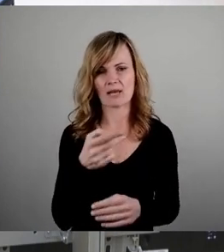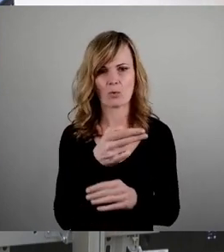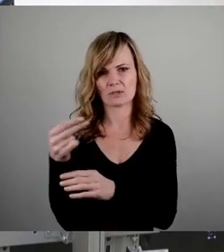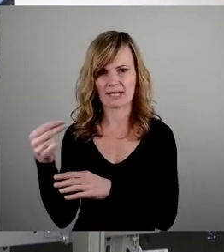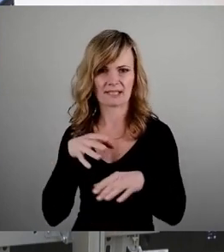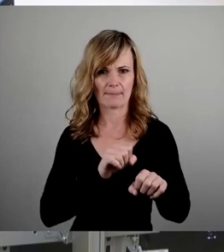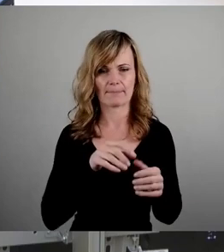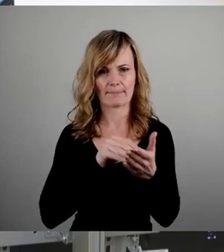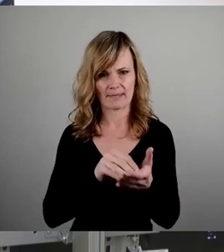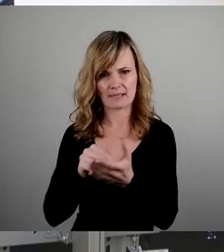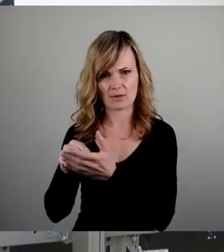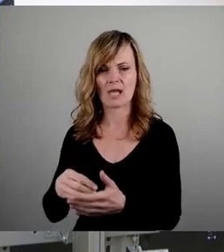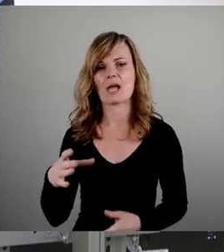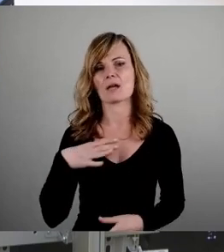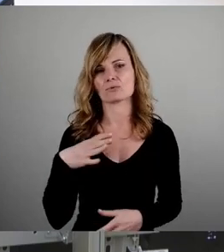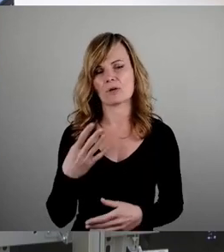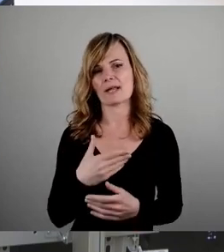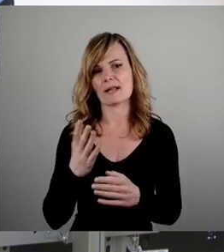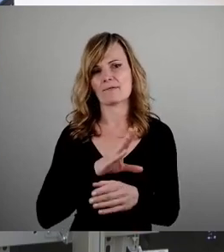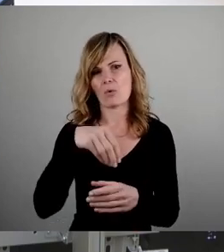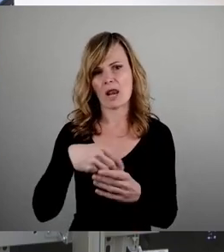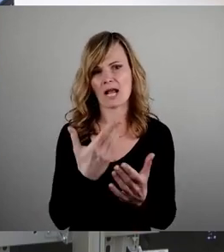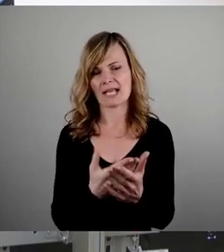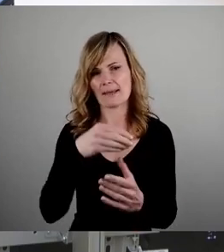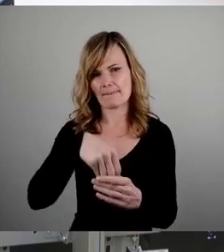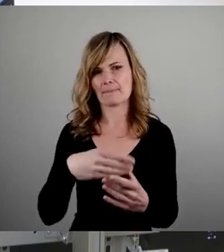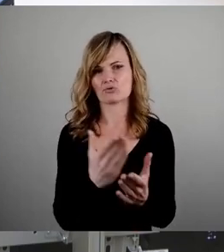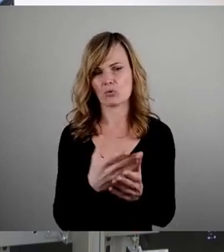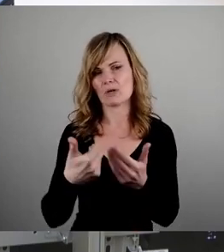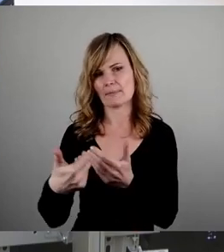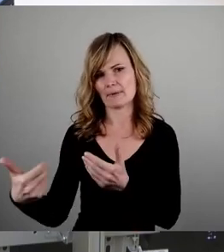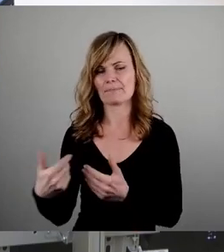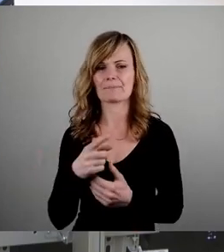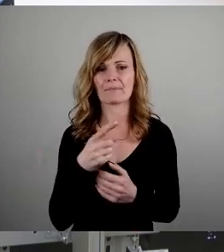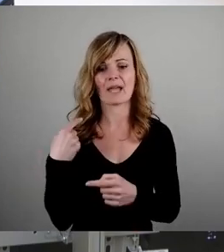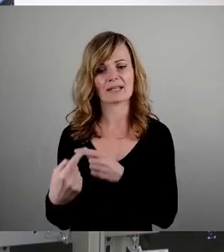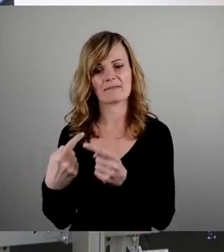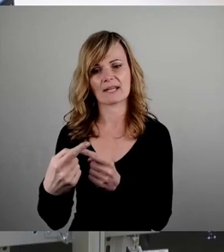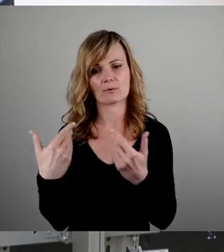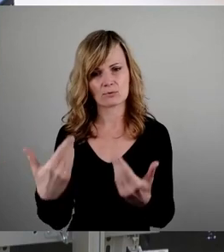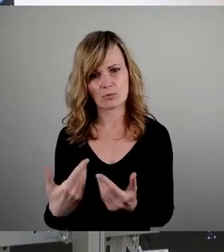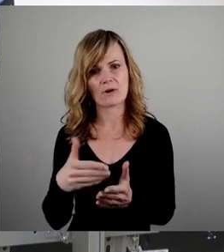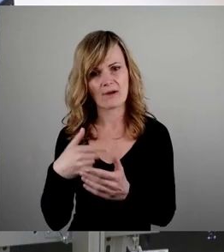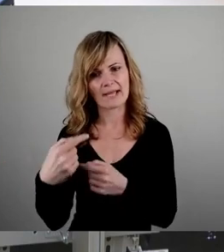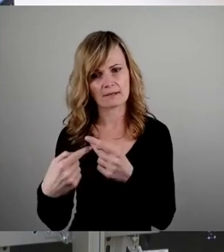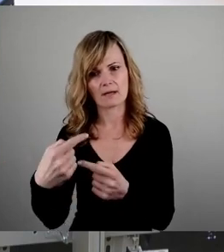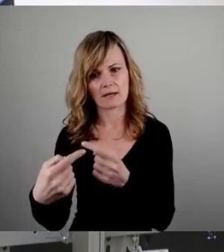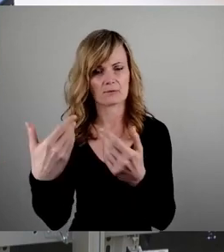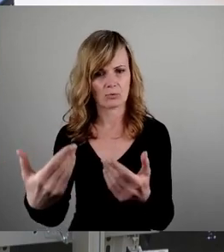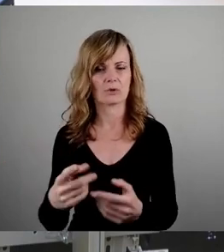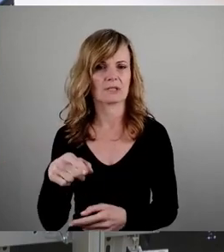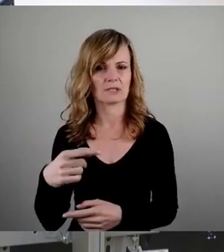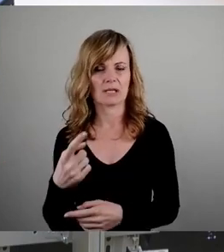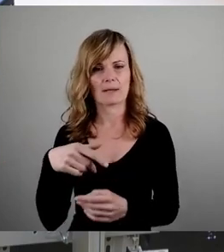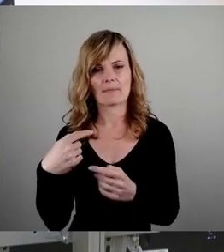die aktuell in der Vorlage noch inkludiert sind. Wenn sich die Entwicklung wie aktuell absehbar weiter fortsetzt, dann werden wir auch im